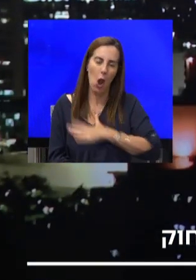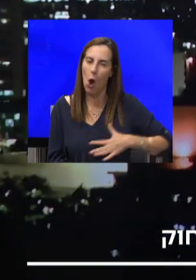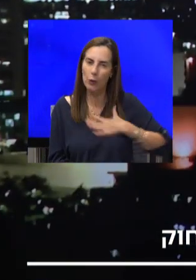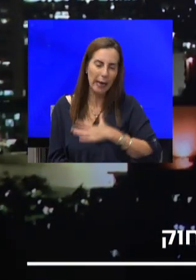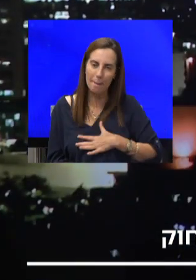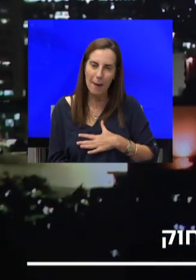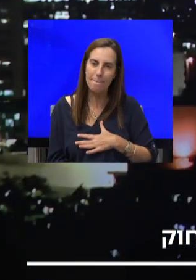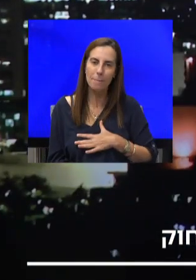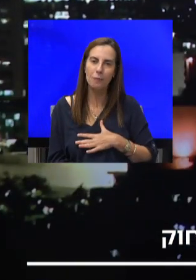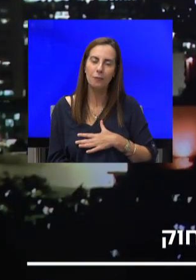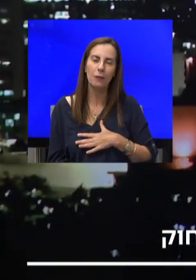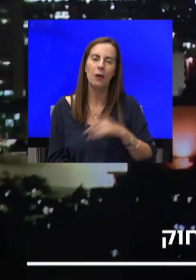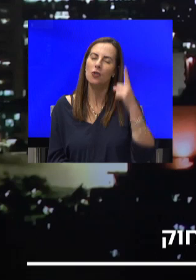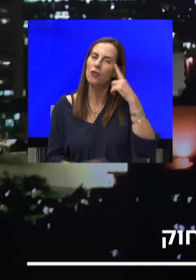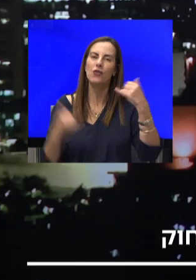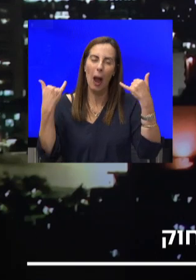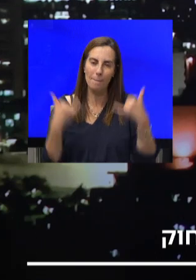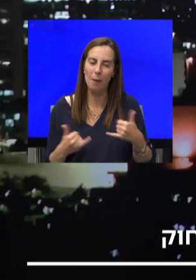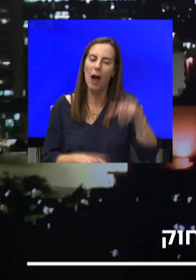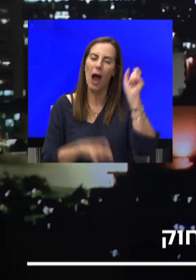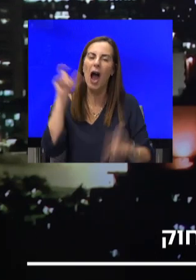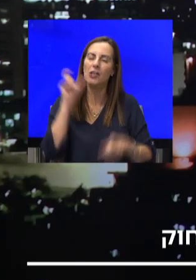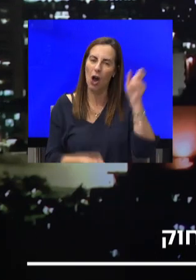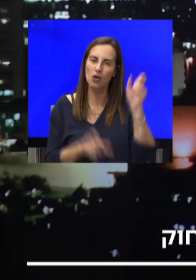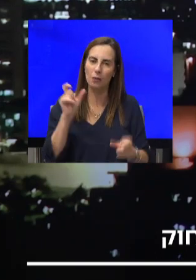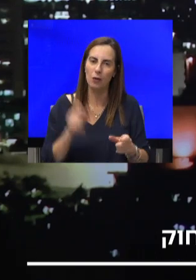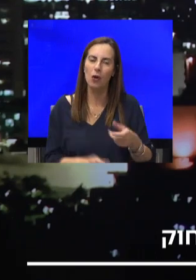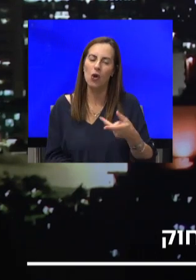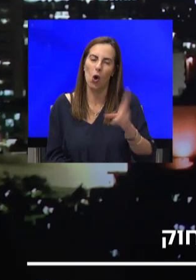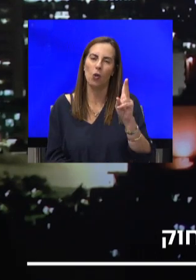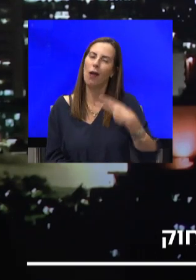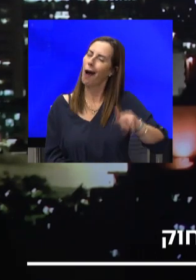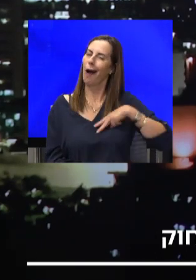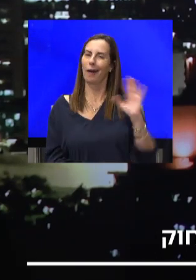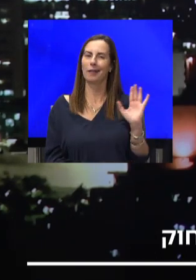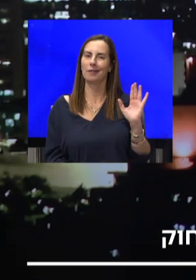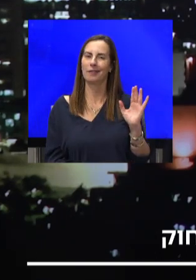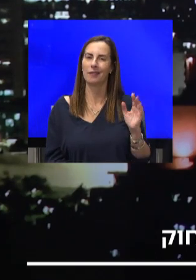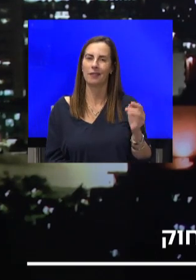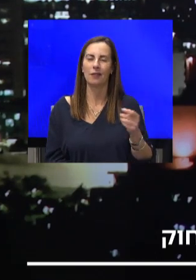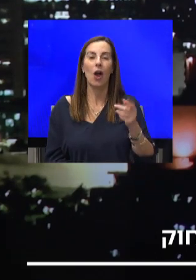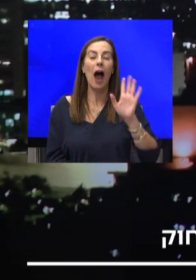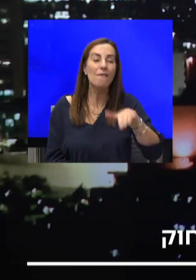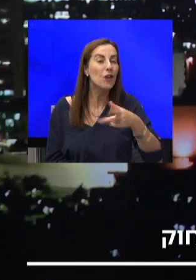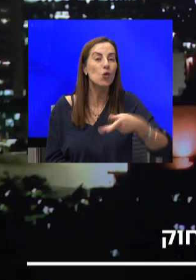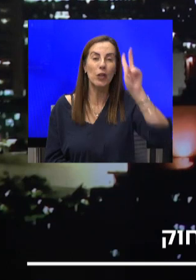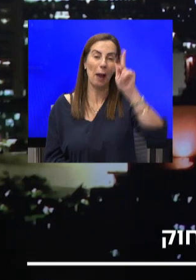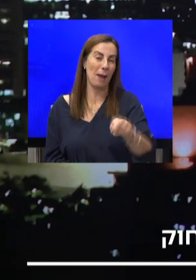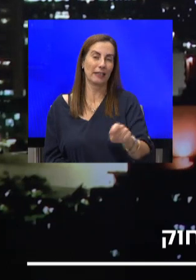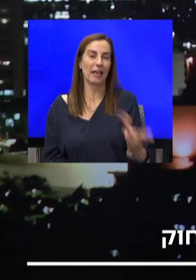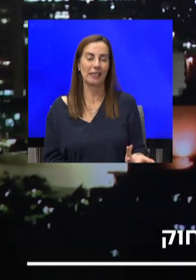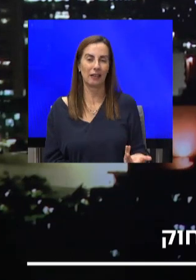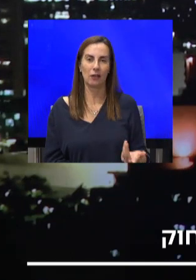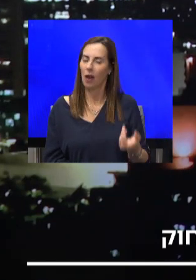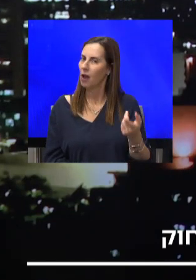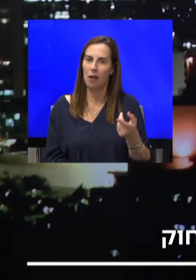חושב שהפעם הציבור מגלה הרבה יותר בגרות. אולי יותר מאשר רגולטורים שלנו. ולא רואים עלייה דרמטית. רואים איזושהי עלייה,